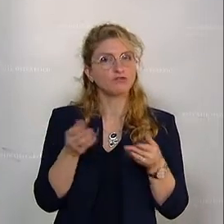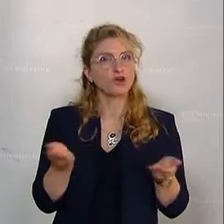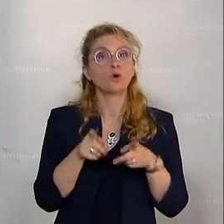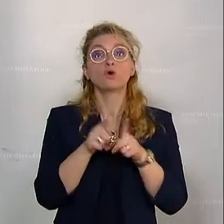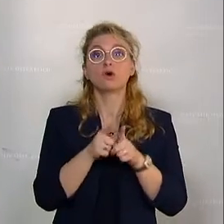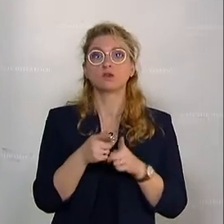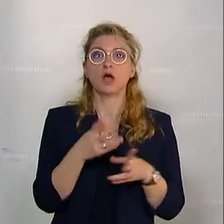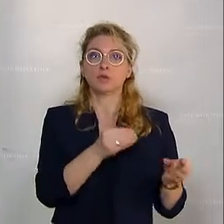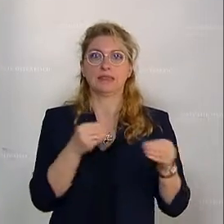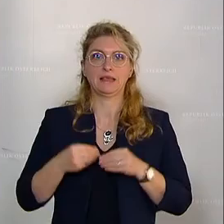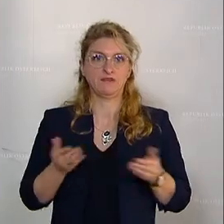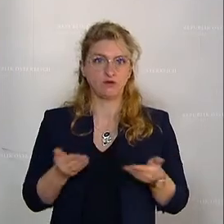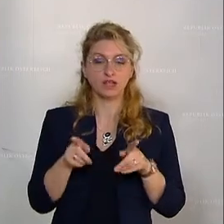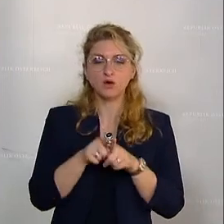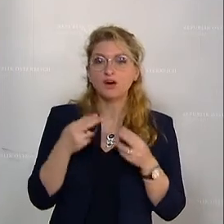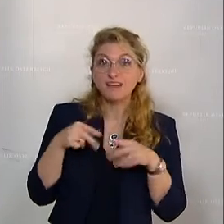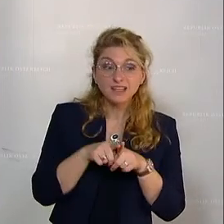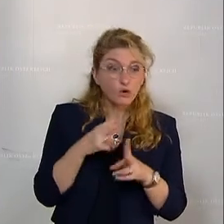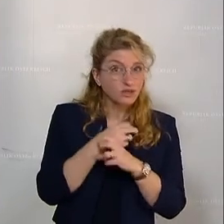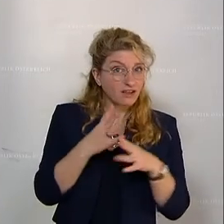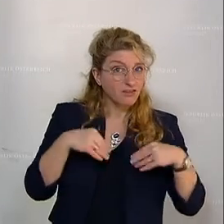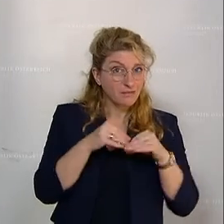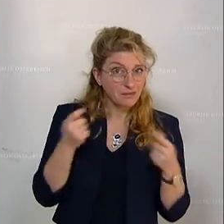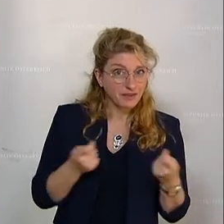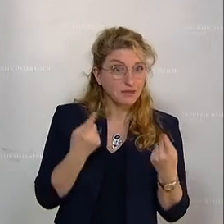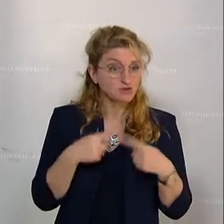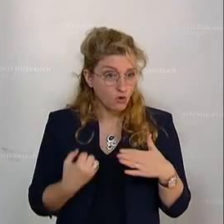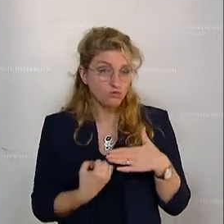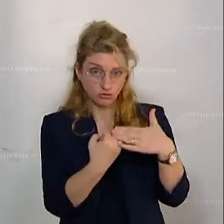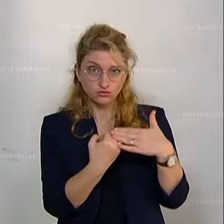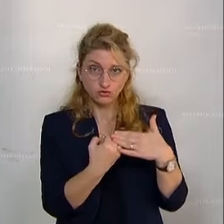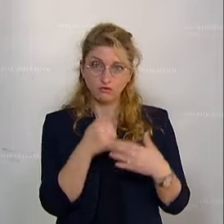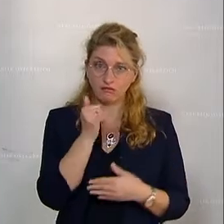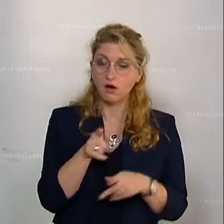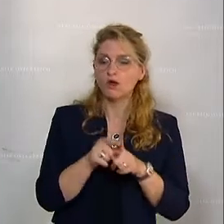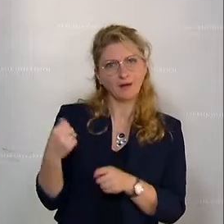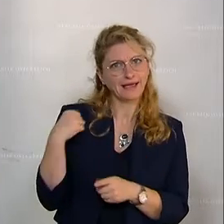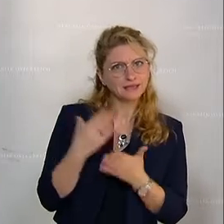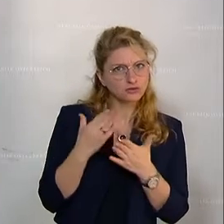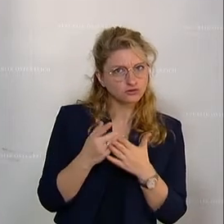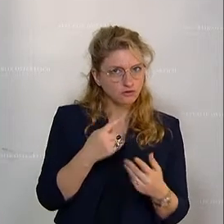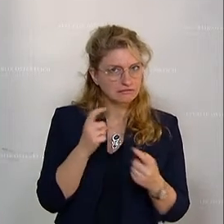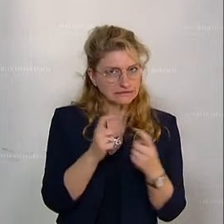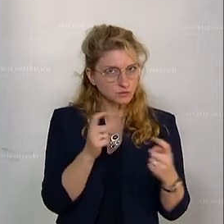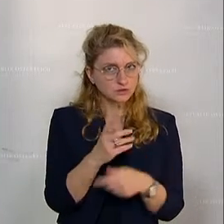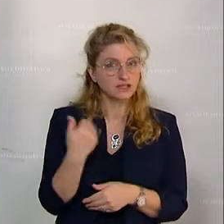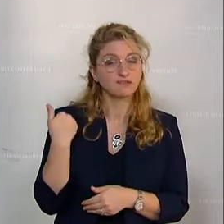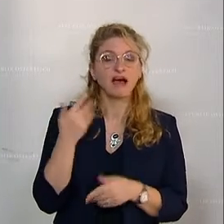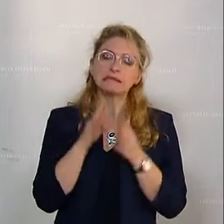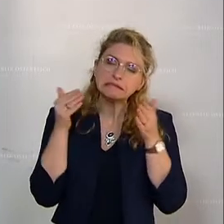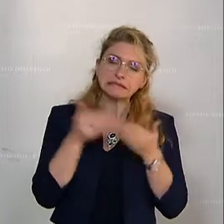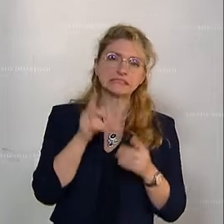auf den österreichischen Familienbetrieben unterstützen soll. Und wir werden, wie gestern diskutiert, intensiv in